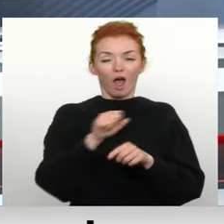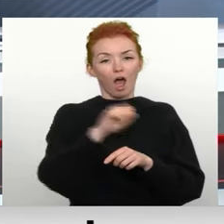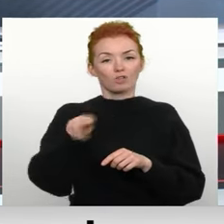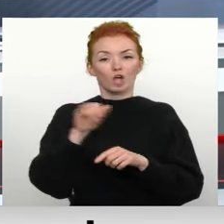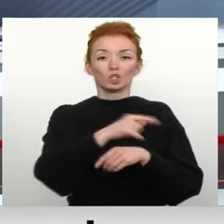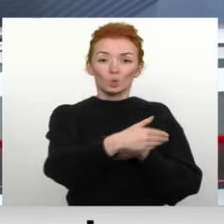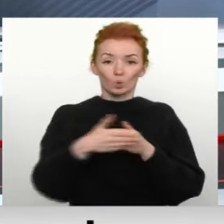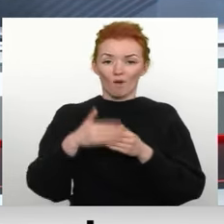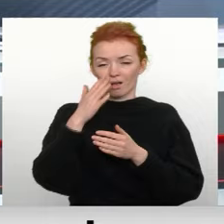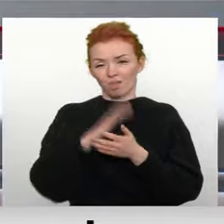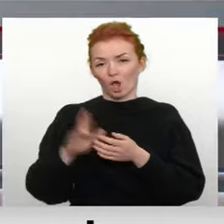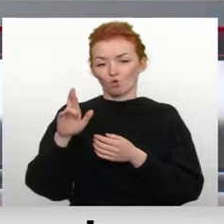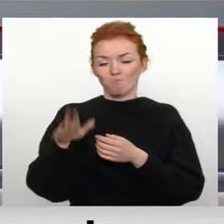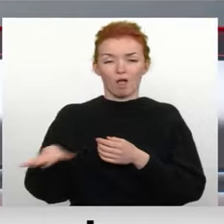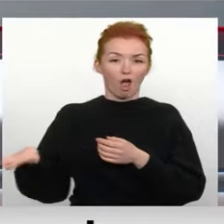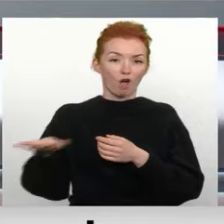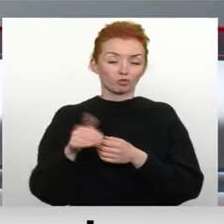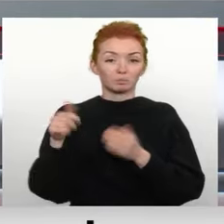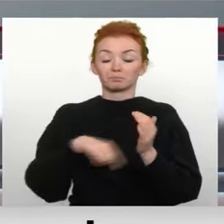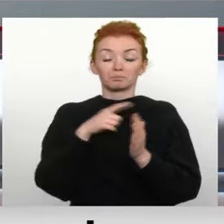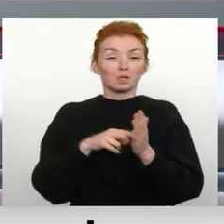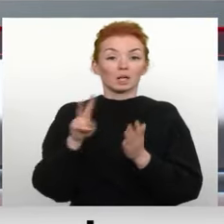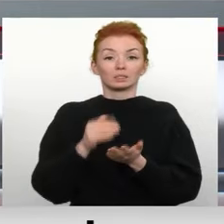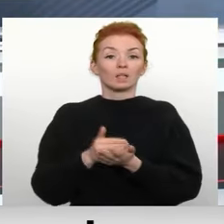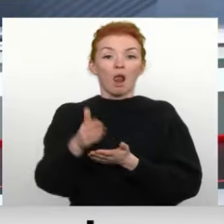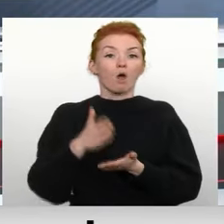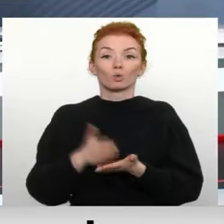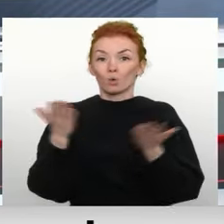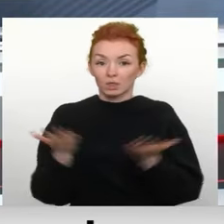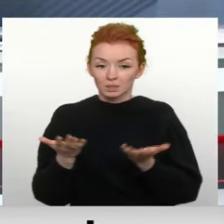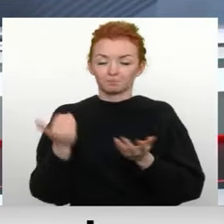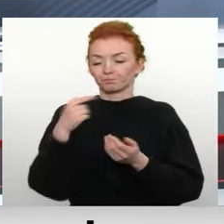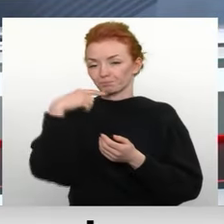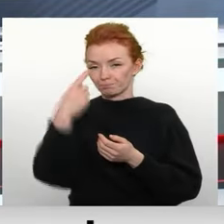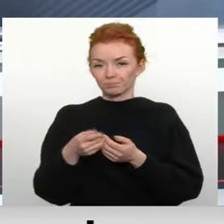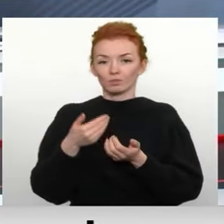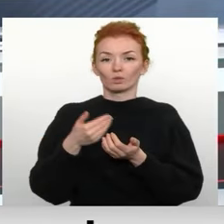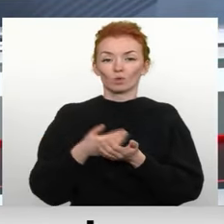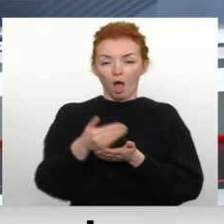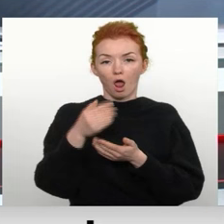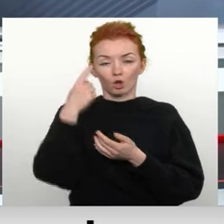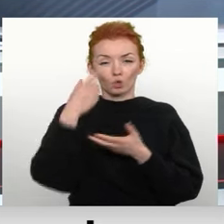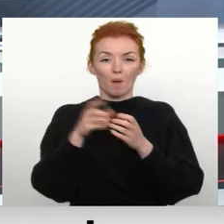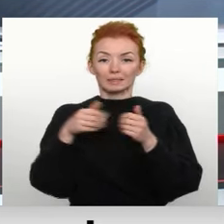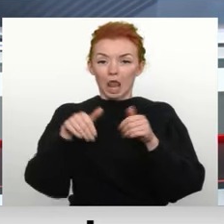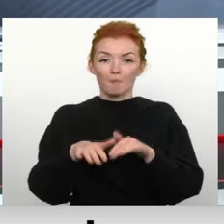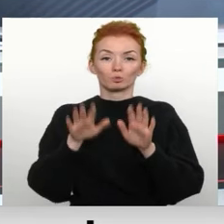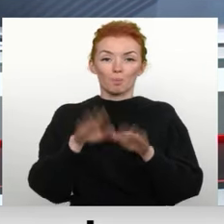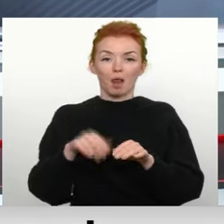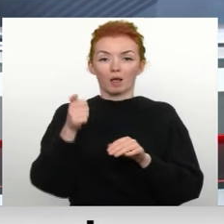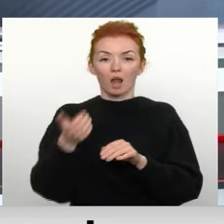tuvāki nekā ropeži. Un kas tālāk notiks? Tālāk šodienas ropežs domas lēmumus par Garkalnes